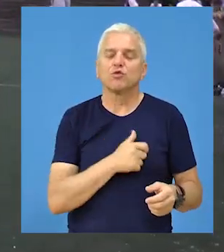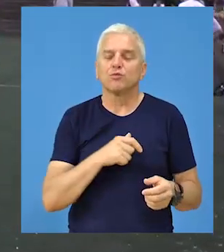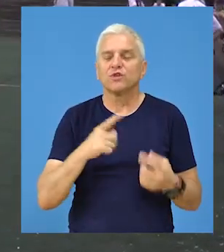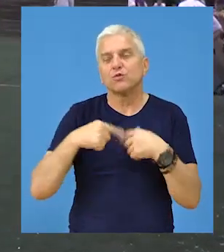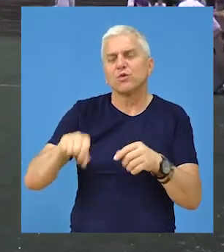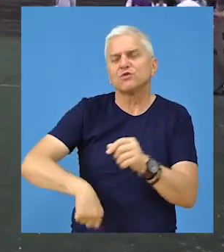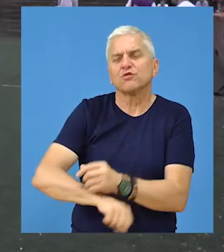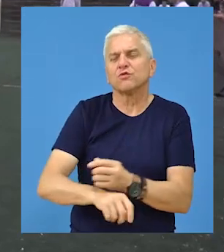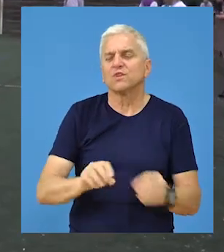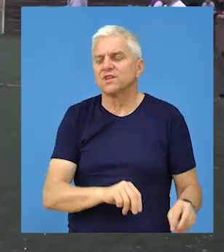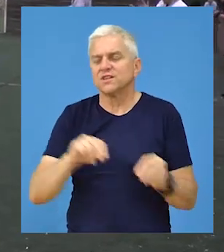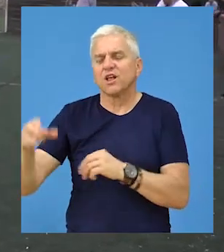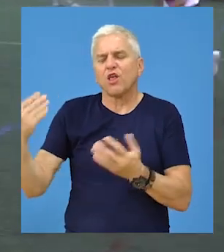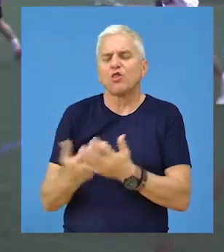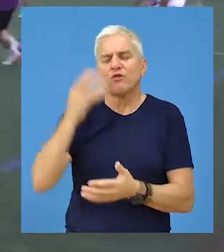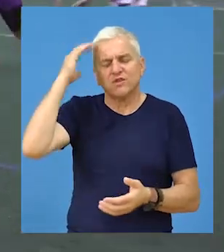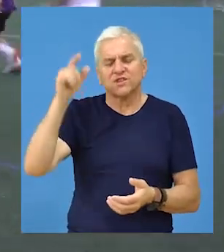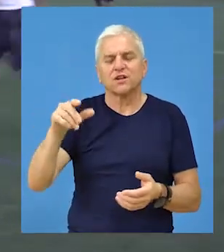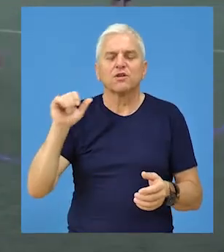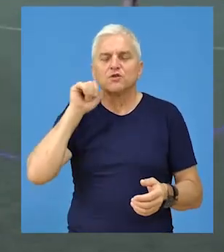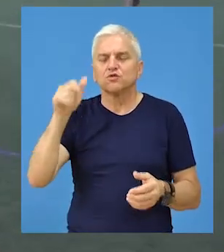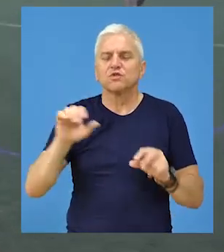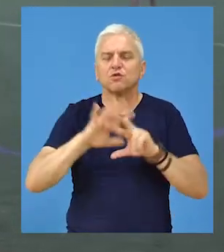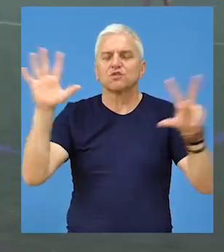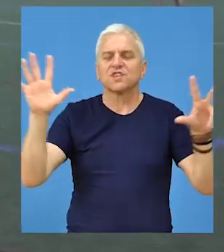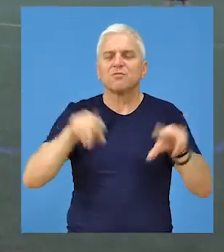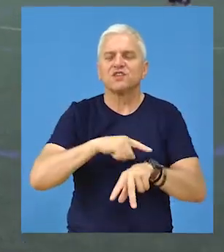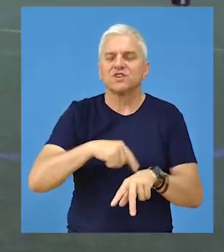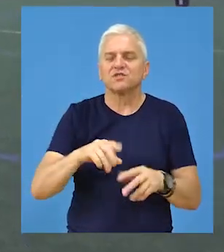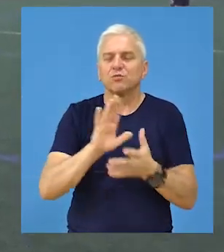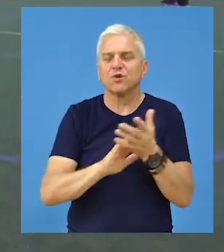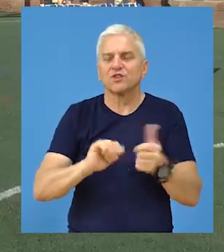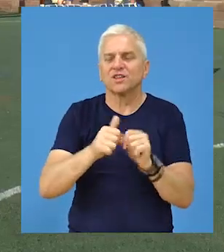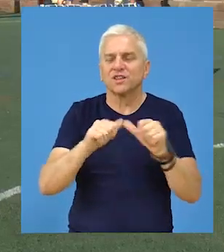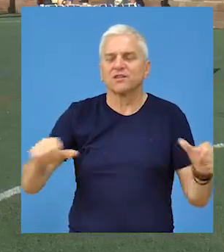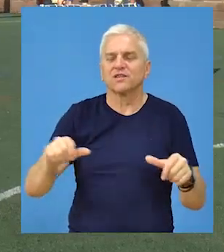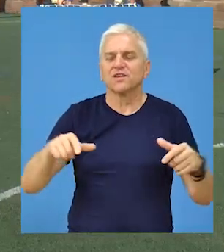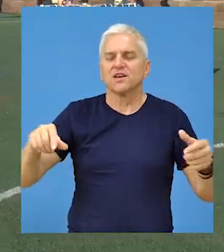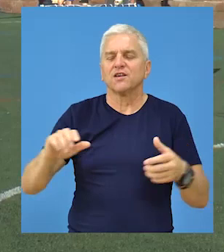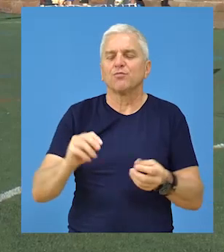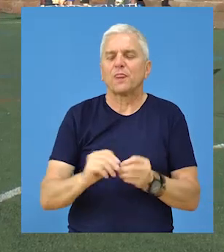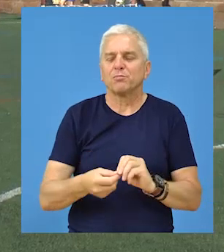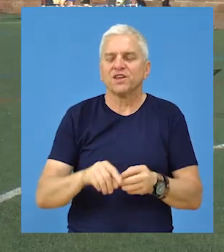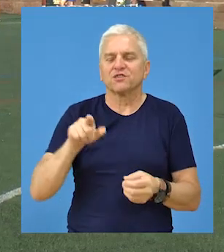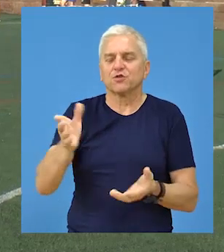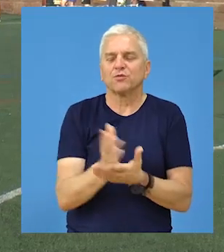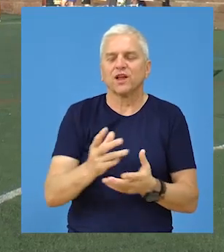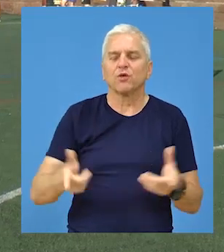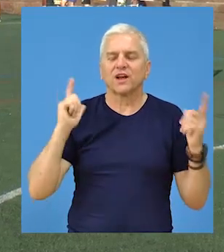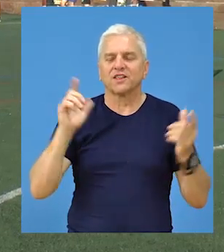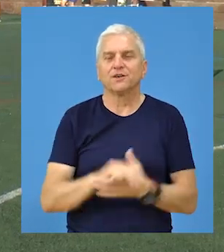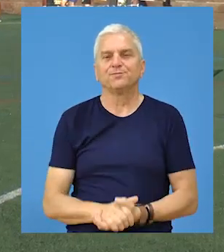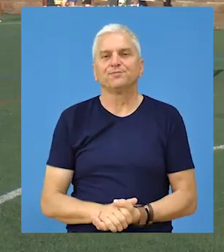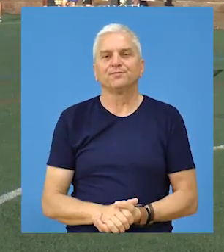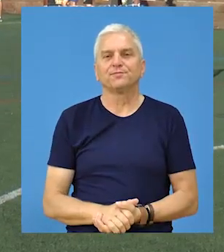ljubitelji sportova posebno futbala sele se u Novo selo gde sutra u 18. časova počinje turnir na terenu pokripijace u